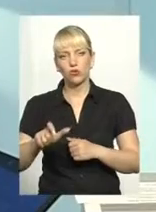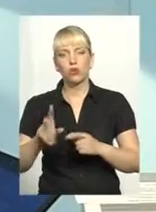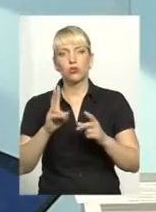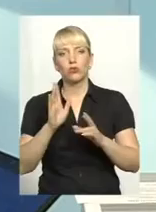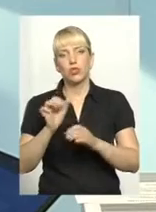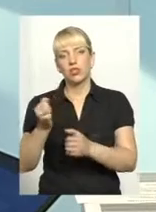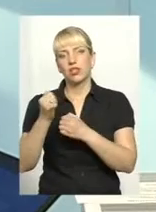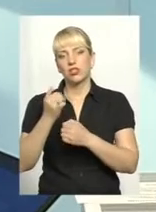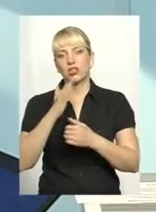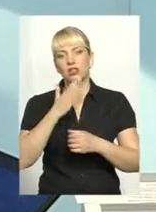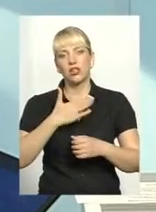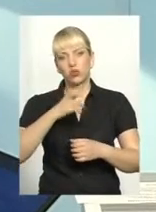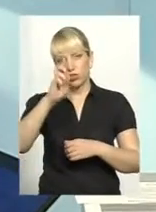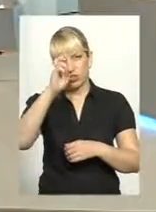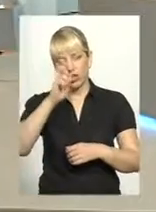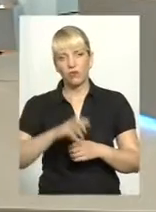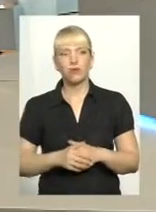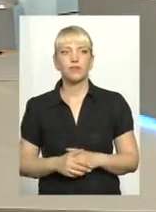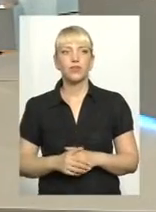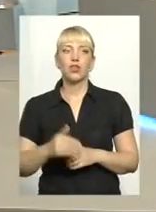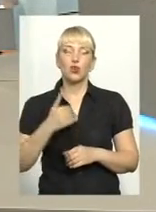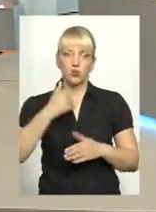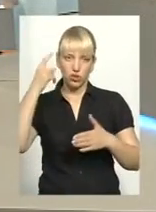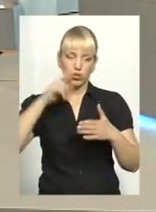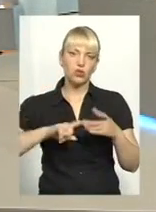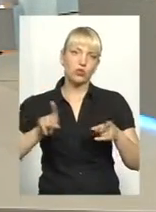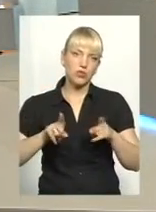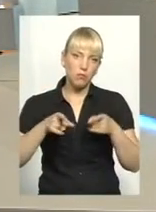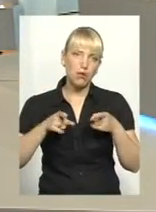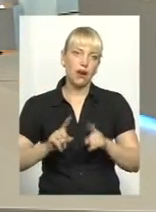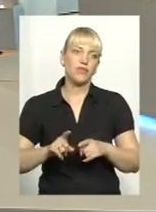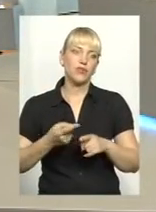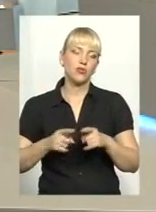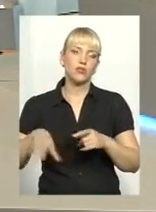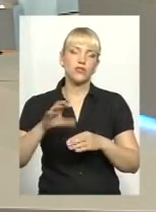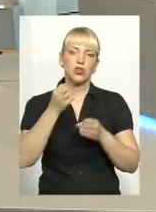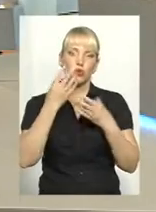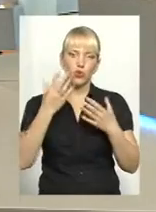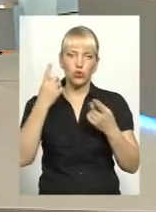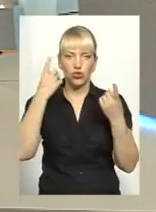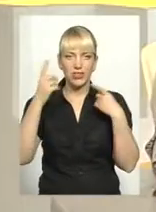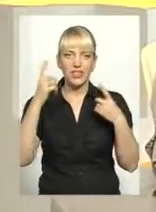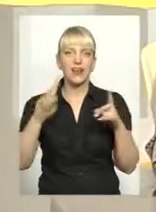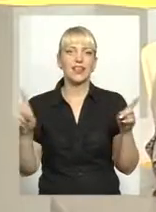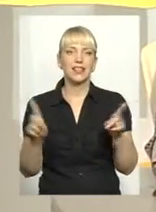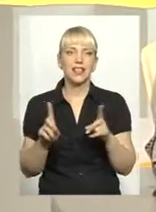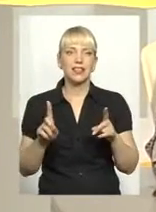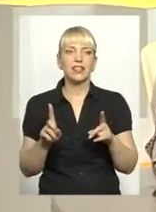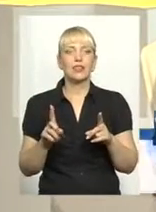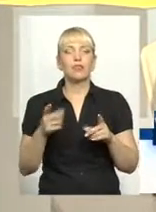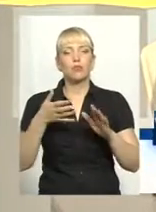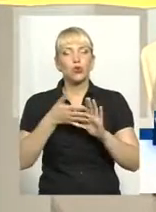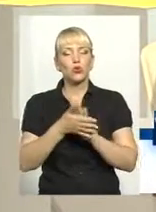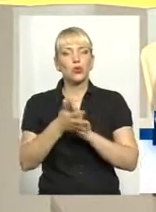захищати нашу державу. Що ж, хочеться сподіватися, що справді оці всі хороші ідеї, ті прозорі